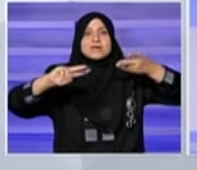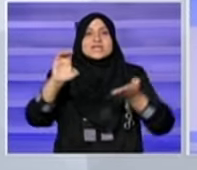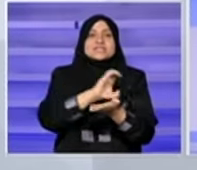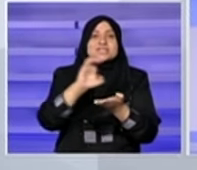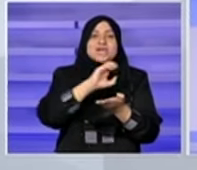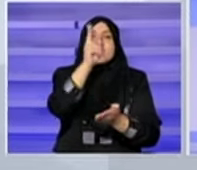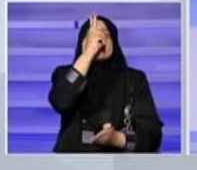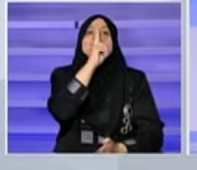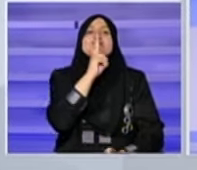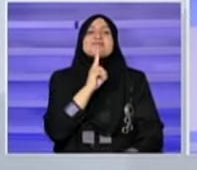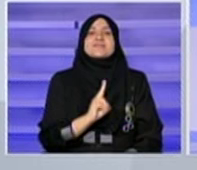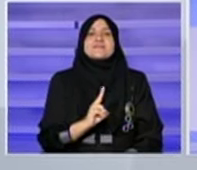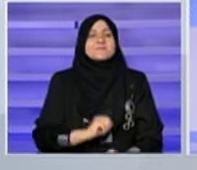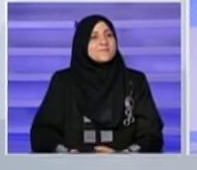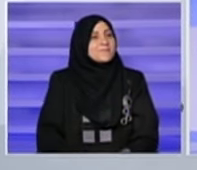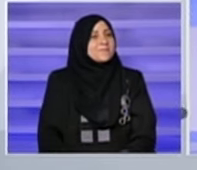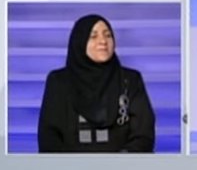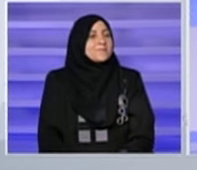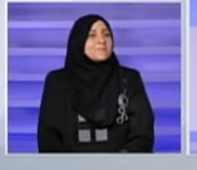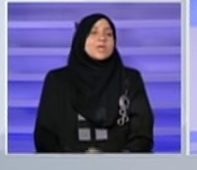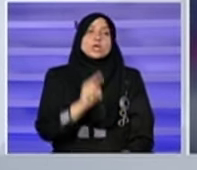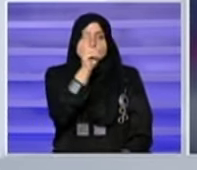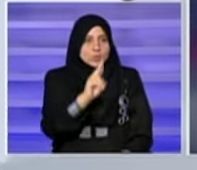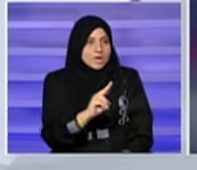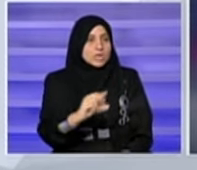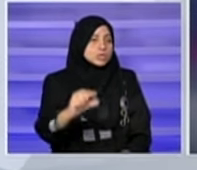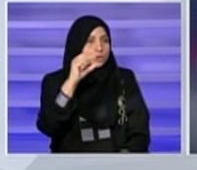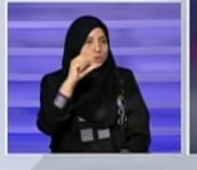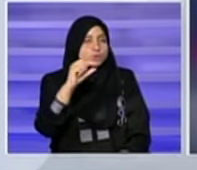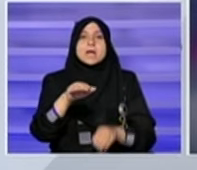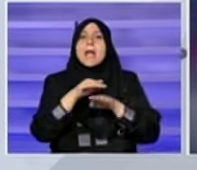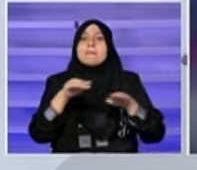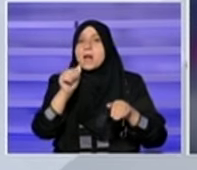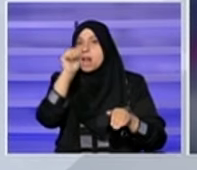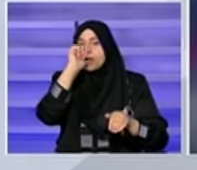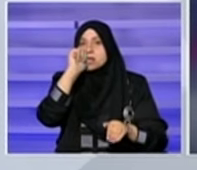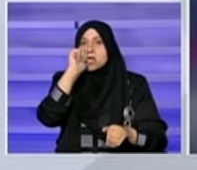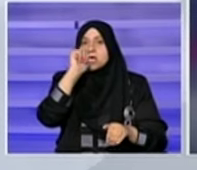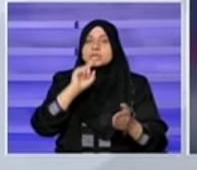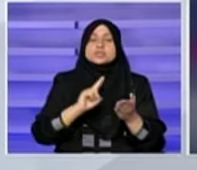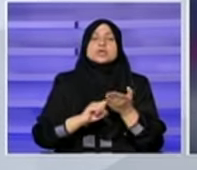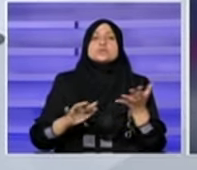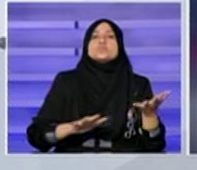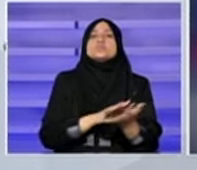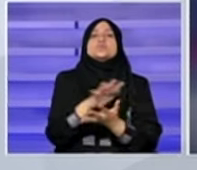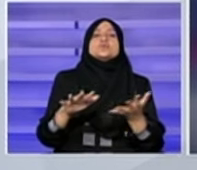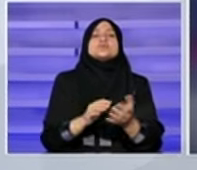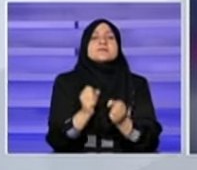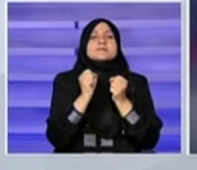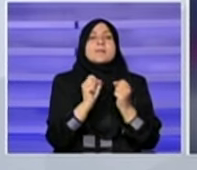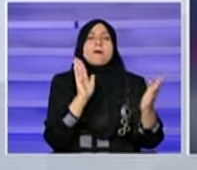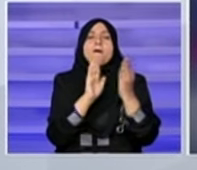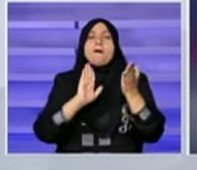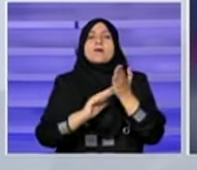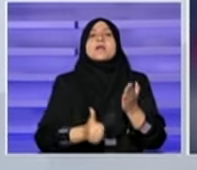هذه المياه التي تستعمل في هذه المشاريع طيب دكتور الأمن المائي إحدى أكبر التحديات